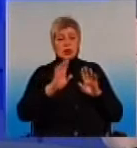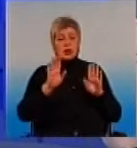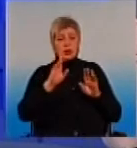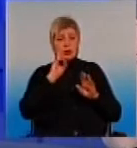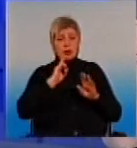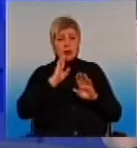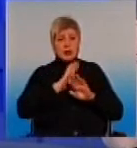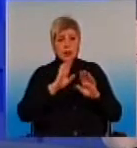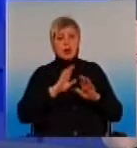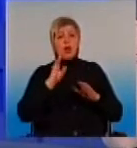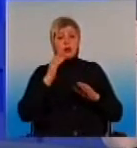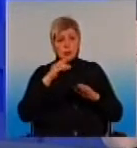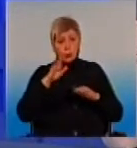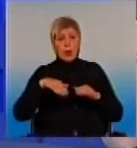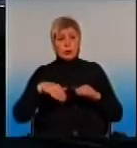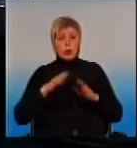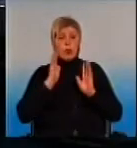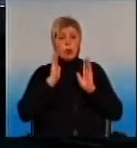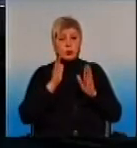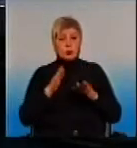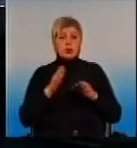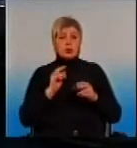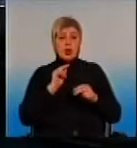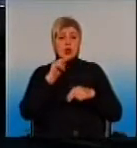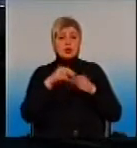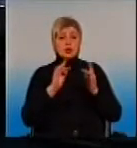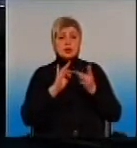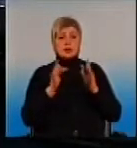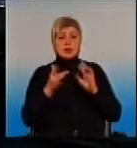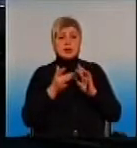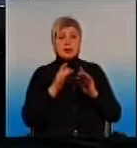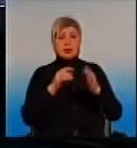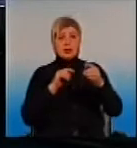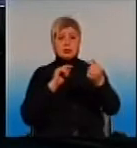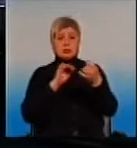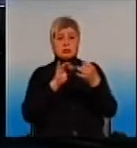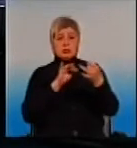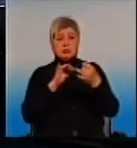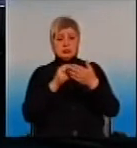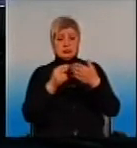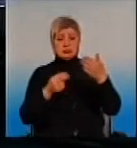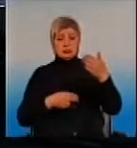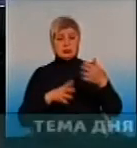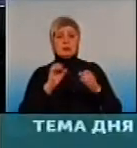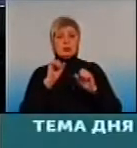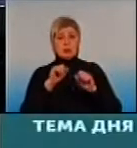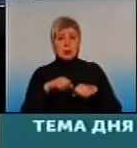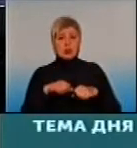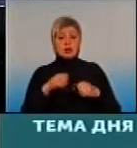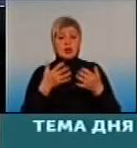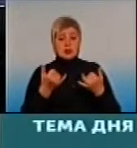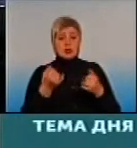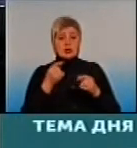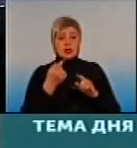временем такая возможность, что можно будет через интернет это сделать. То есть разработчики системы ЭХАЛС работают над этим.